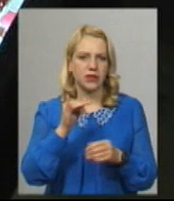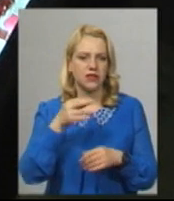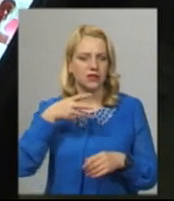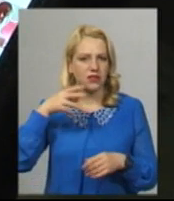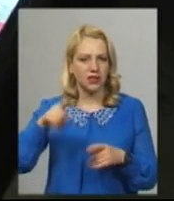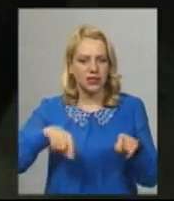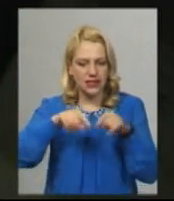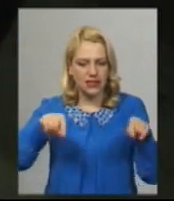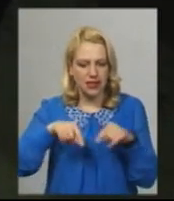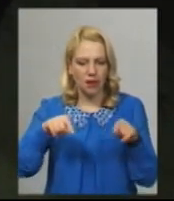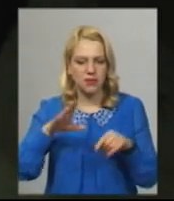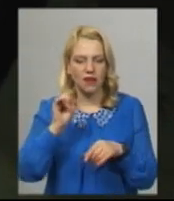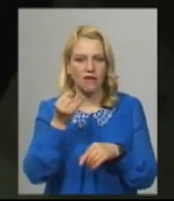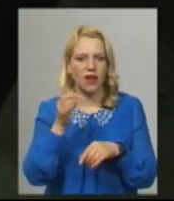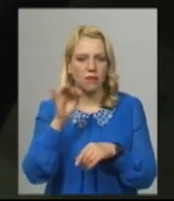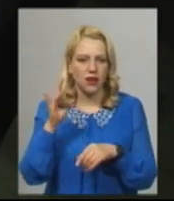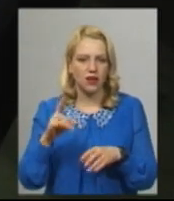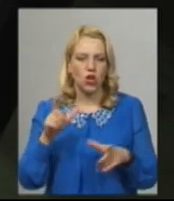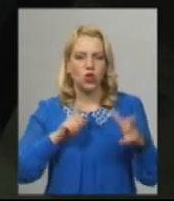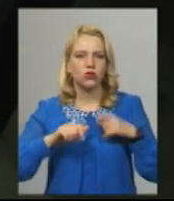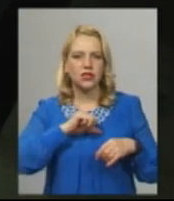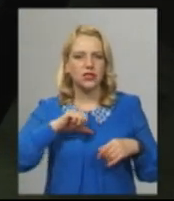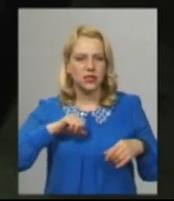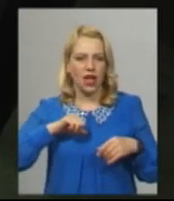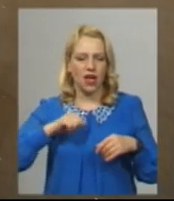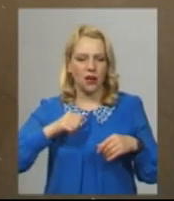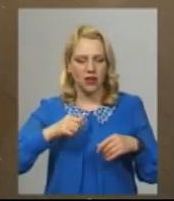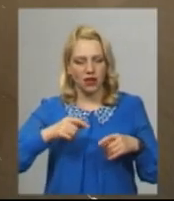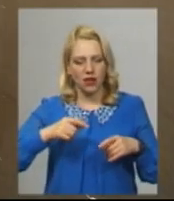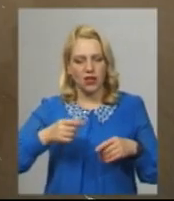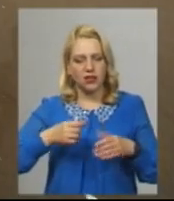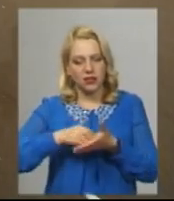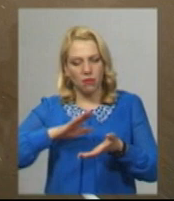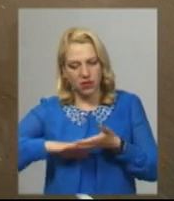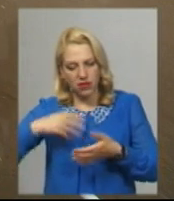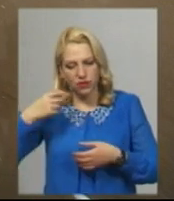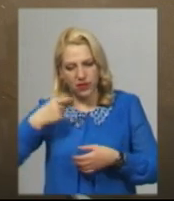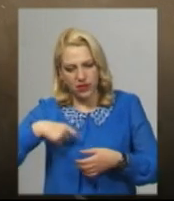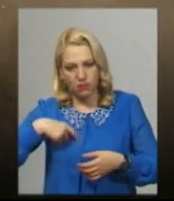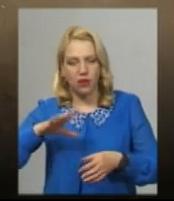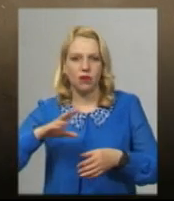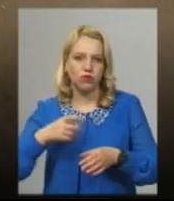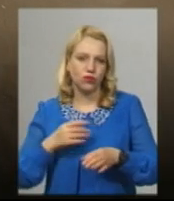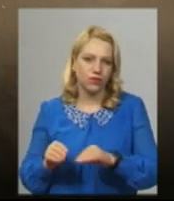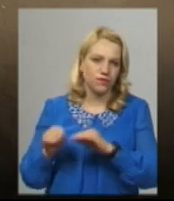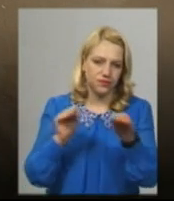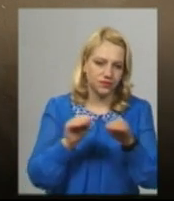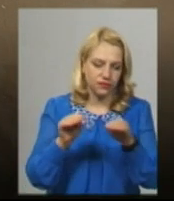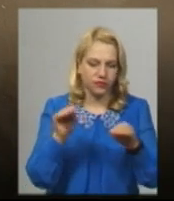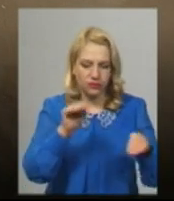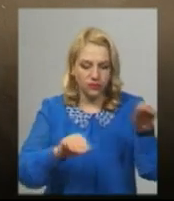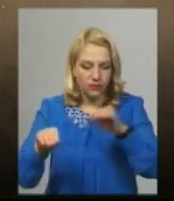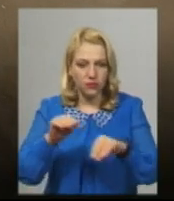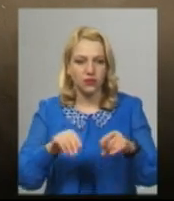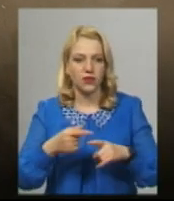черзі Студенти самостійно записували свій спів на гаджети та монтували відео Якби ми знали, що воно виходить на всесвітній рівень, звичайно, варто, щоб це